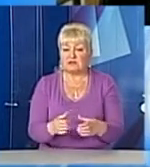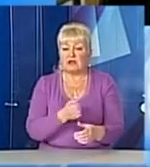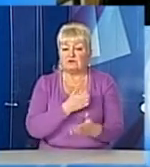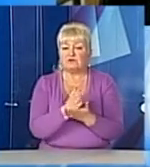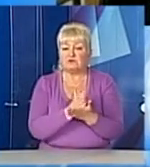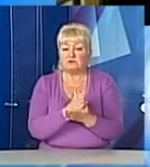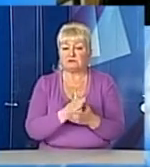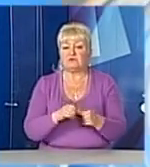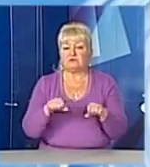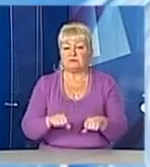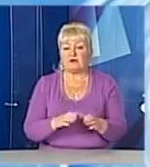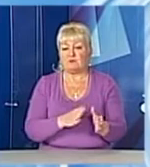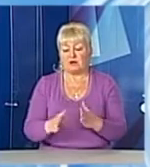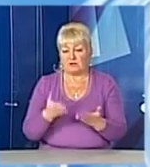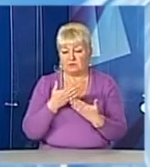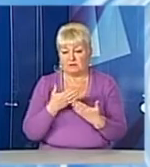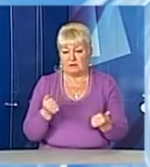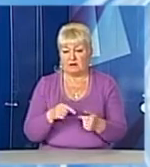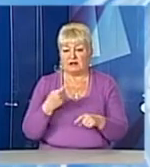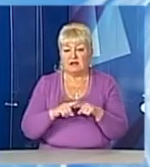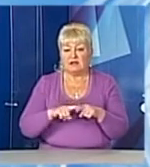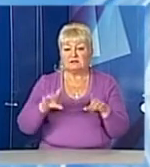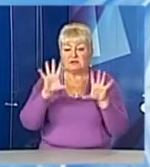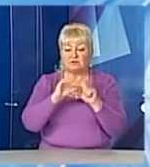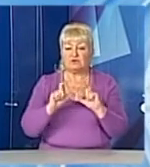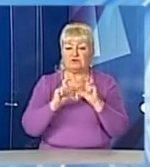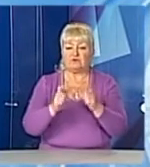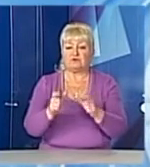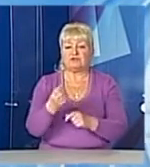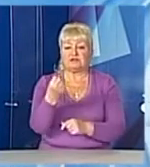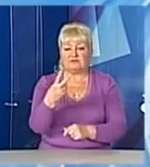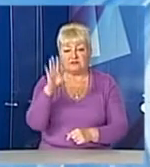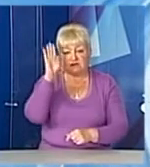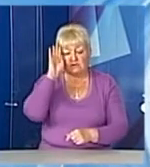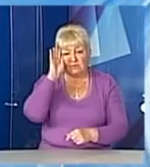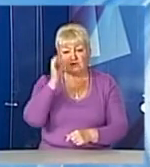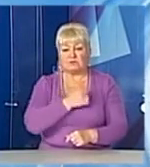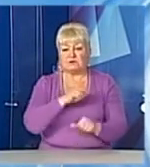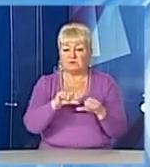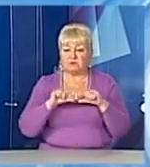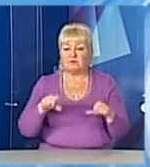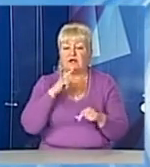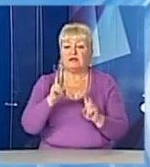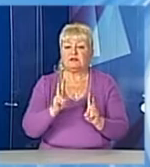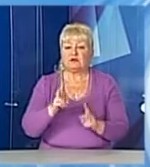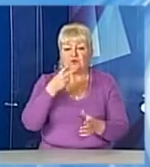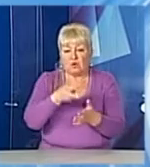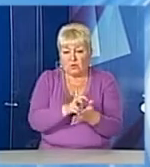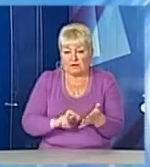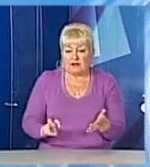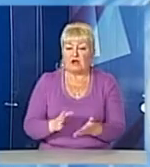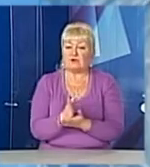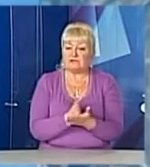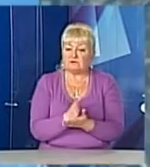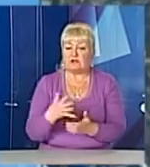служба правопорядку не мала. Загалом цієї ночі повістки вручили 12 хлопцям. У військоматі кажуть, тих, що ухиляється вістрокової служби у